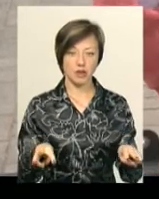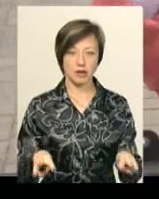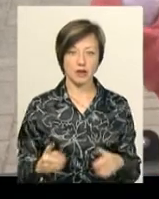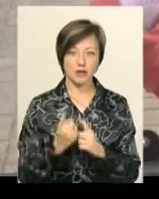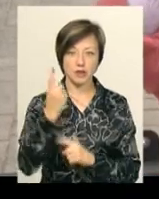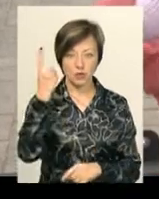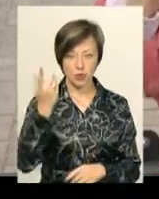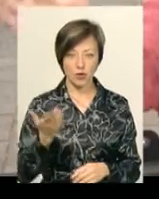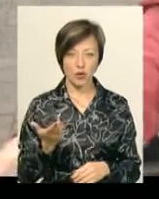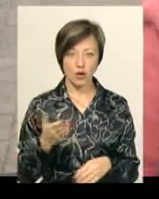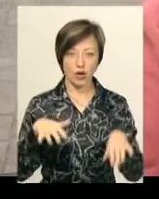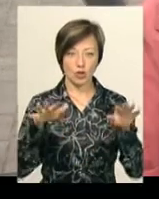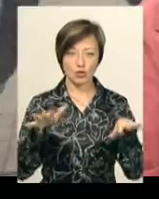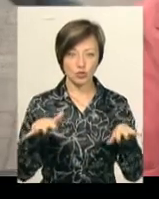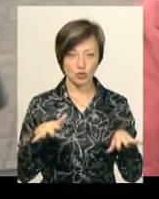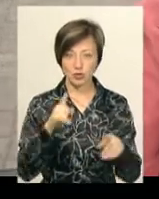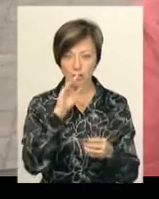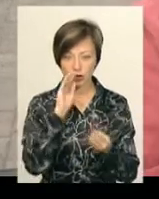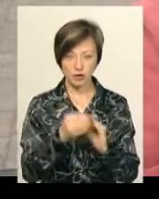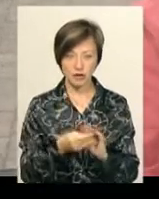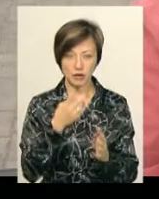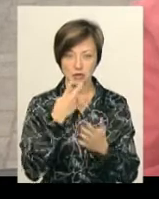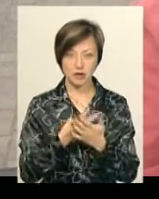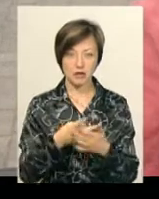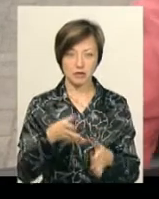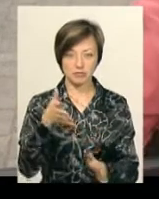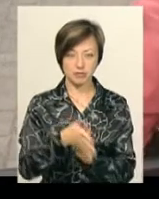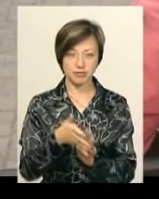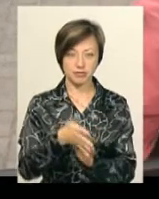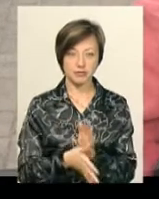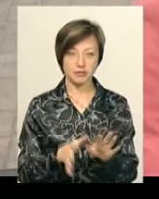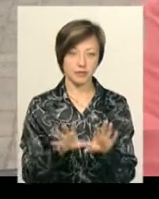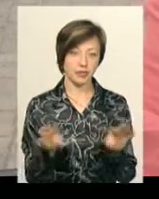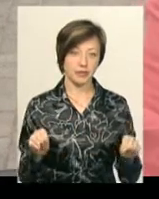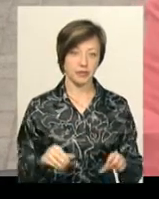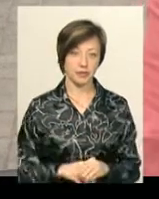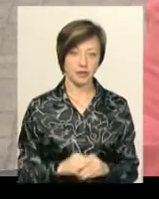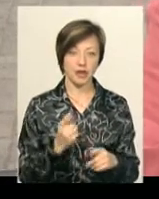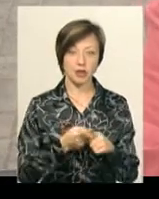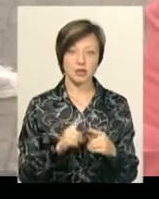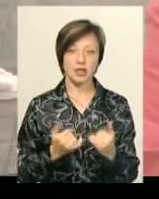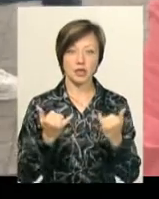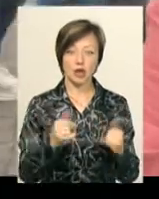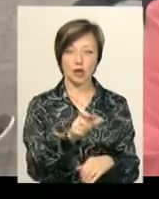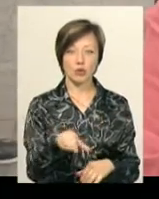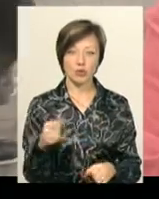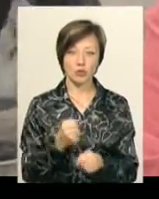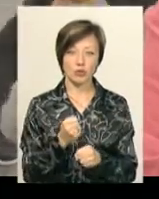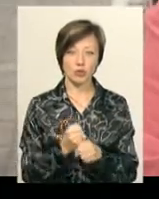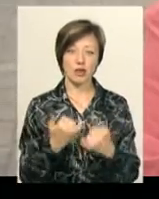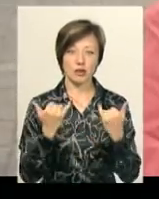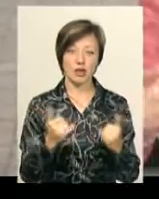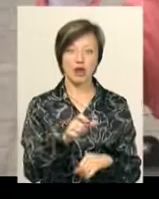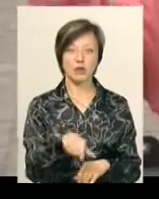висока, від дощу тут не заховається, бачите, куди дощ йде. Це для людей, кажуть, зробили для